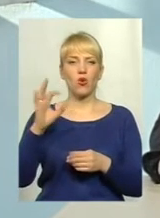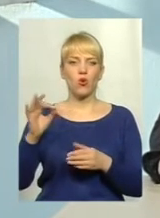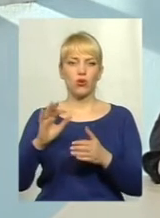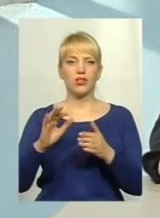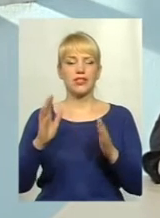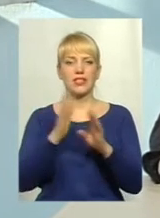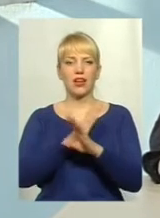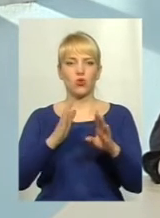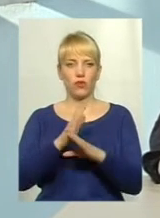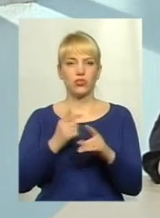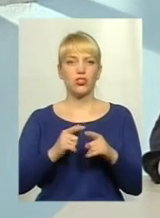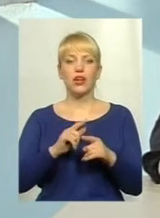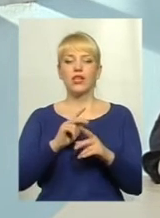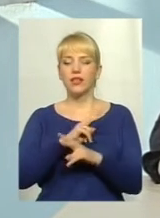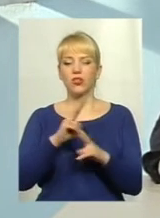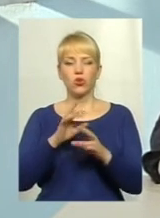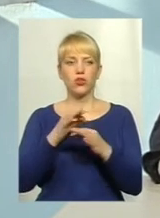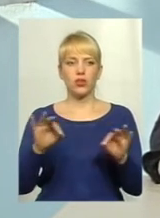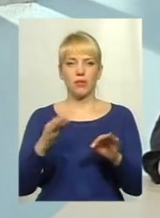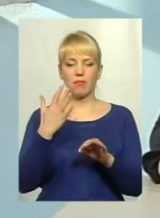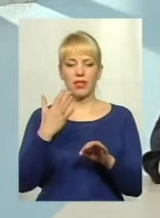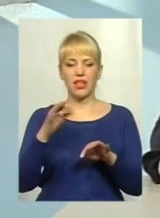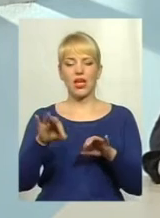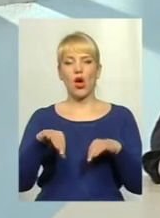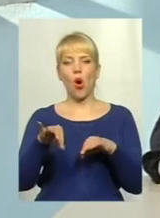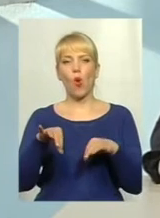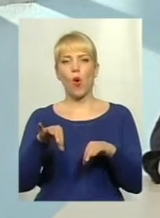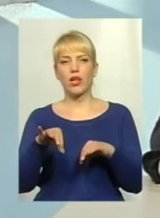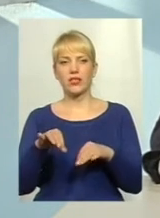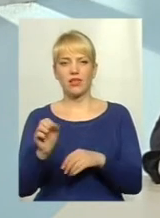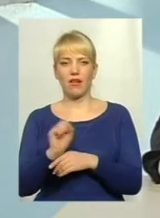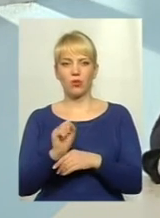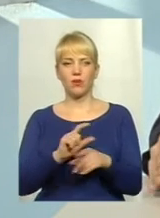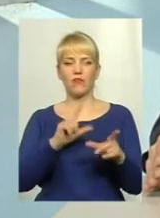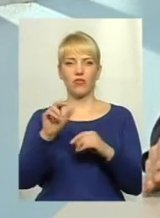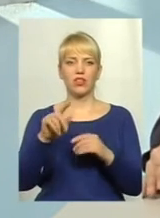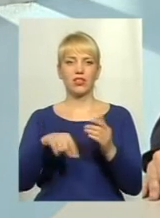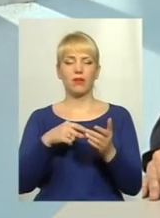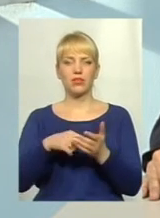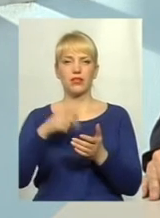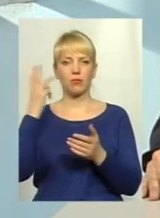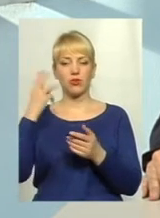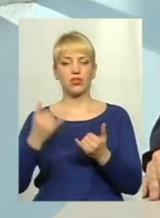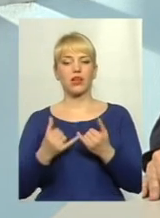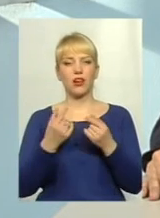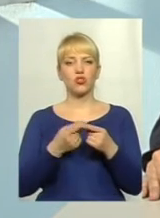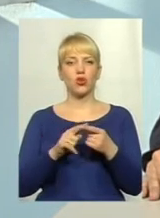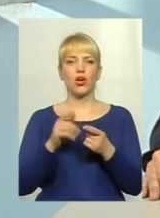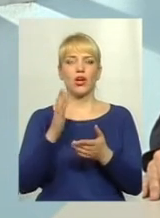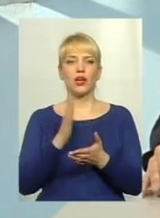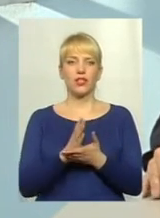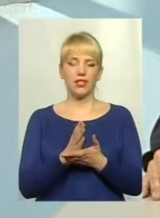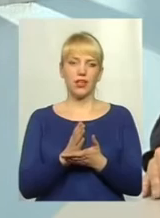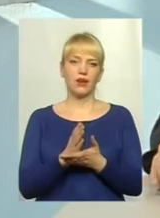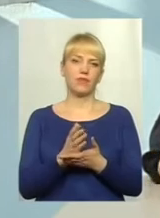ніхто ж не дозволить подбувати п'ятиколісний автомобіль і виїхати на ньому на вулиці Хмельницькому. Для цього є відповідні органи, чи то поліція